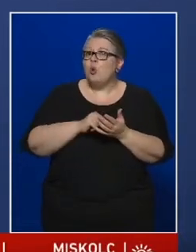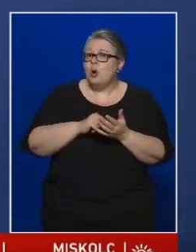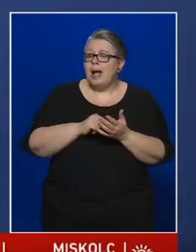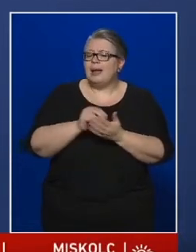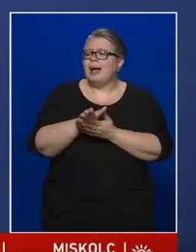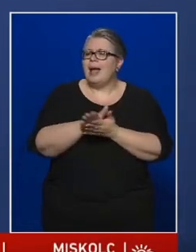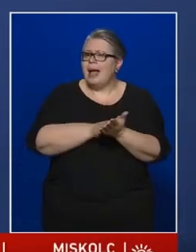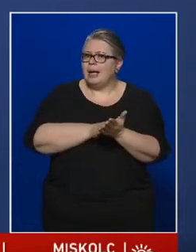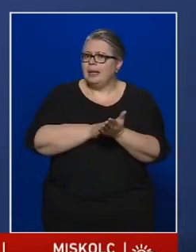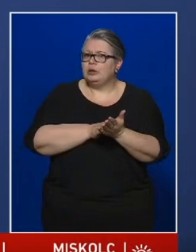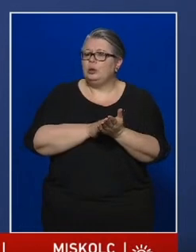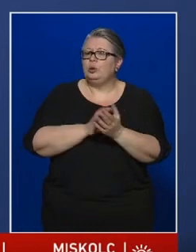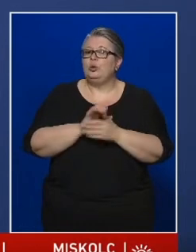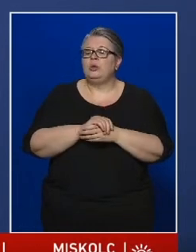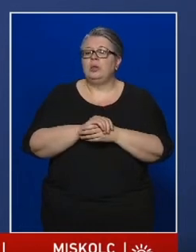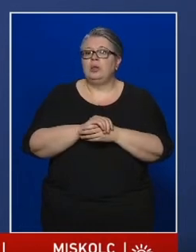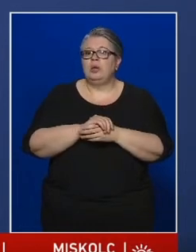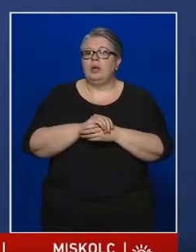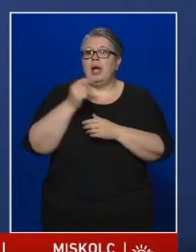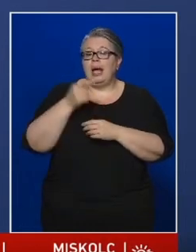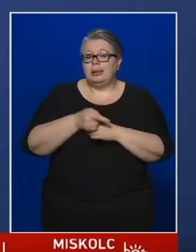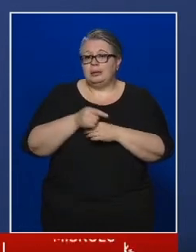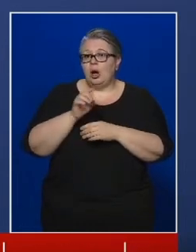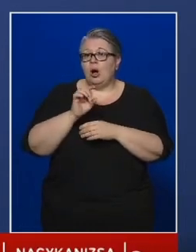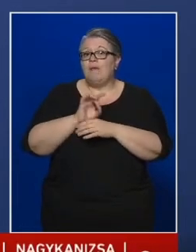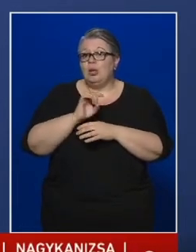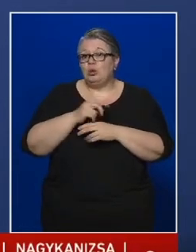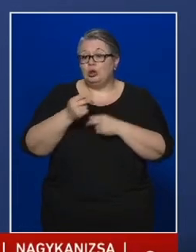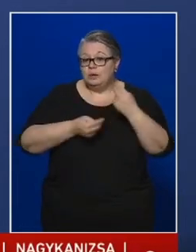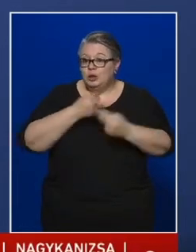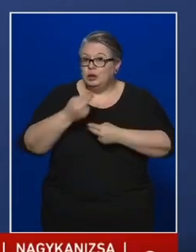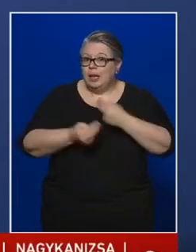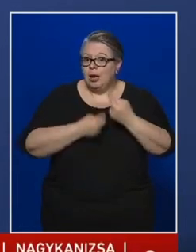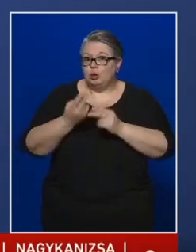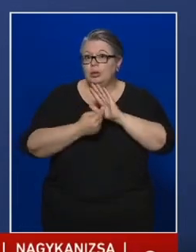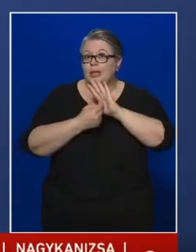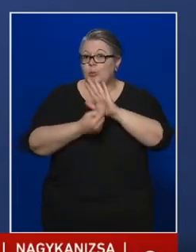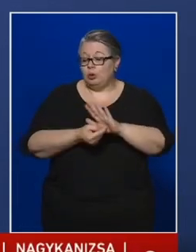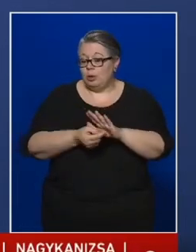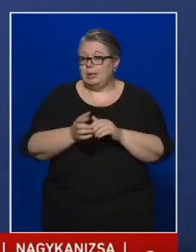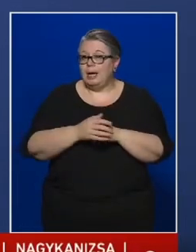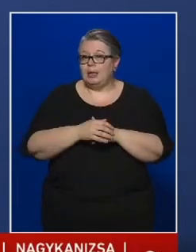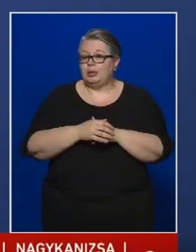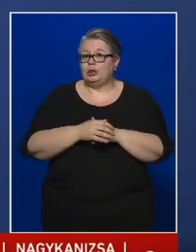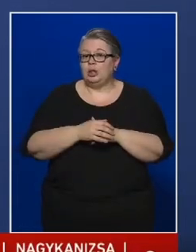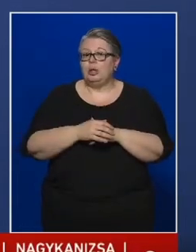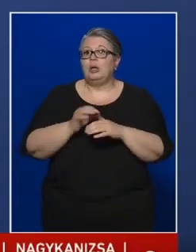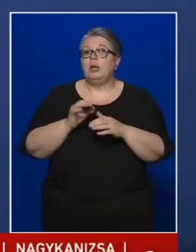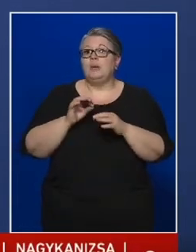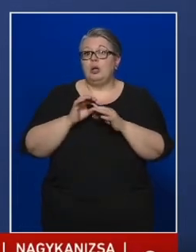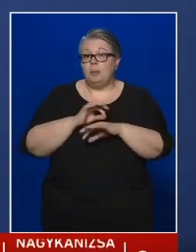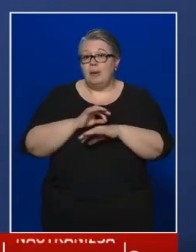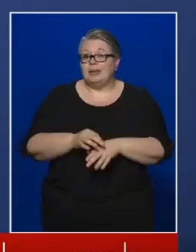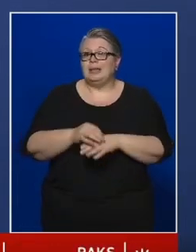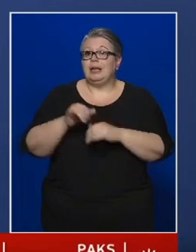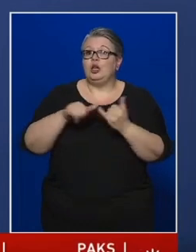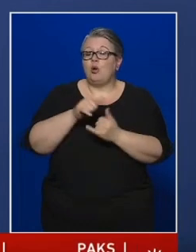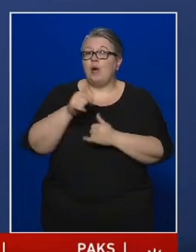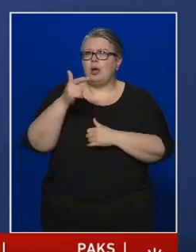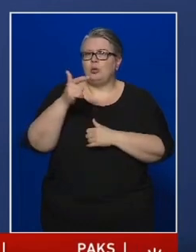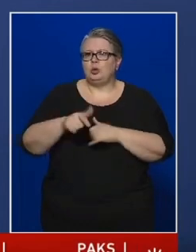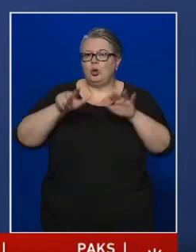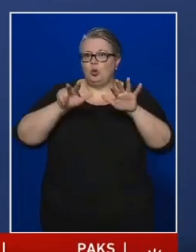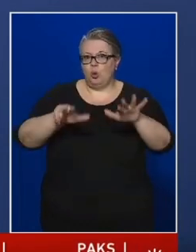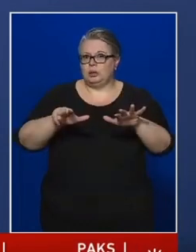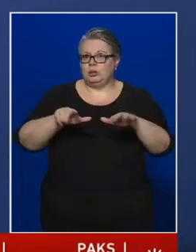elkezdtük ezeket a vírus vizsgálatokat, kimutatásokat, és január 28